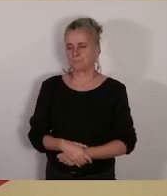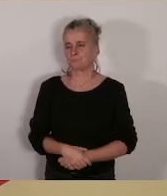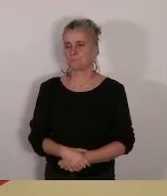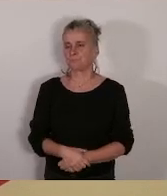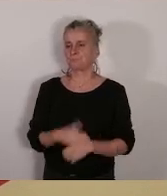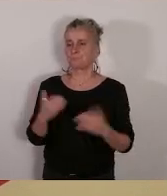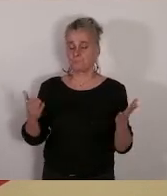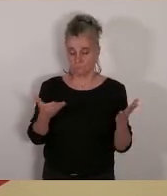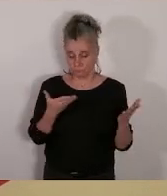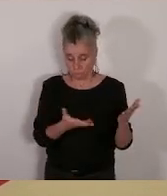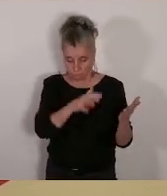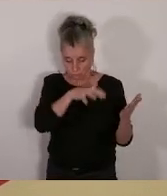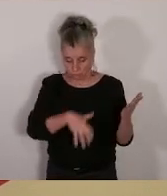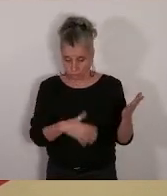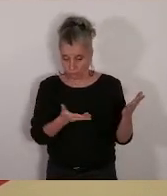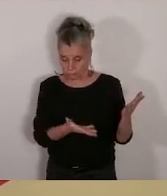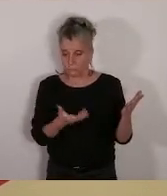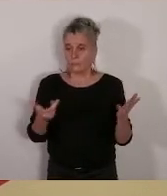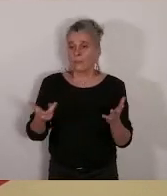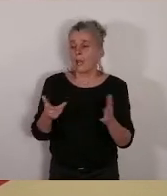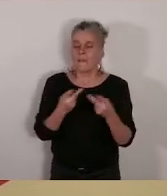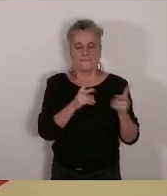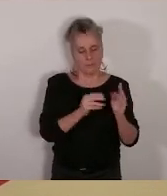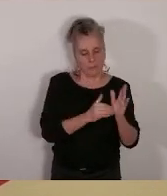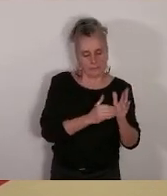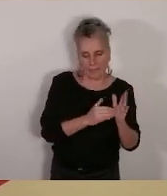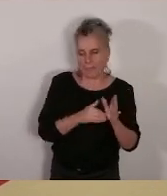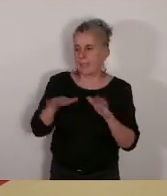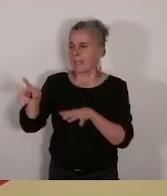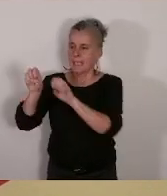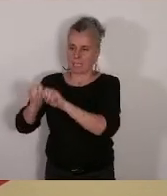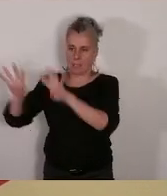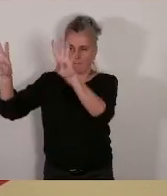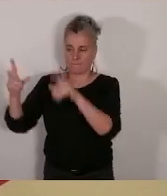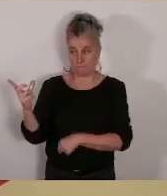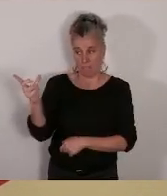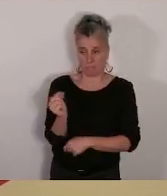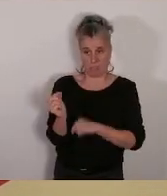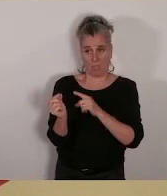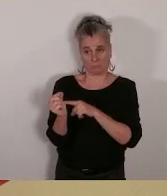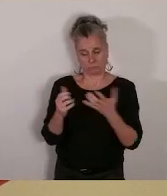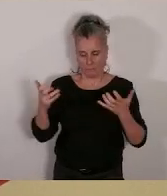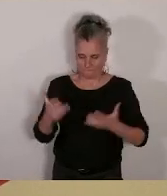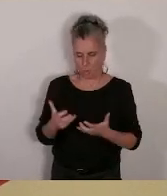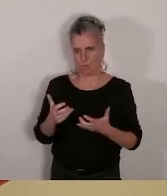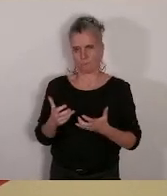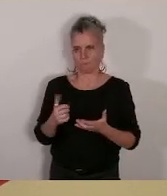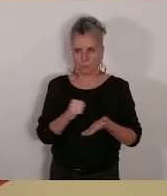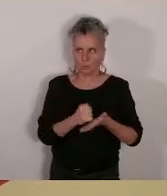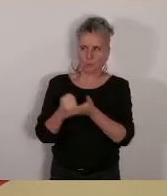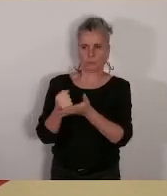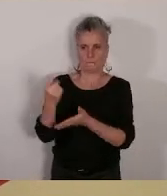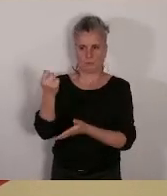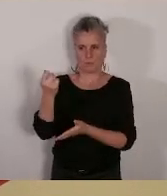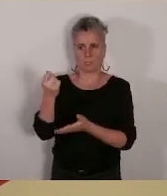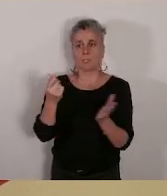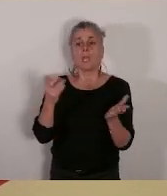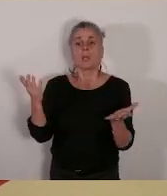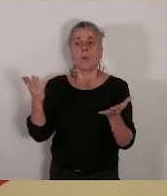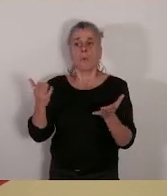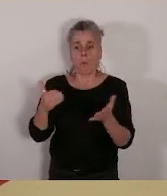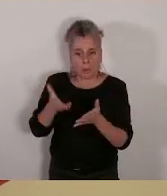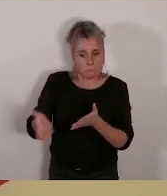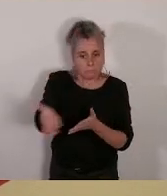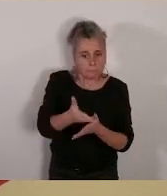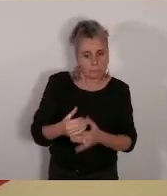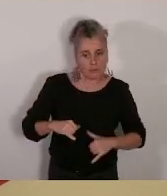Donc, la ville de Marseille, en partenariat avec la CAF, souhaite confirmer son soutien financier aux établissements d'accueil du jeune enfant dont les